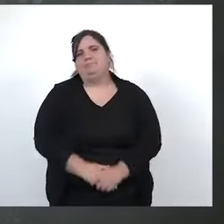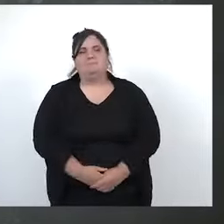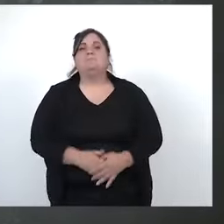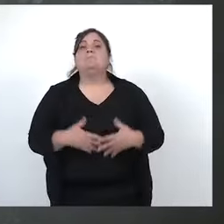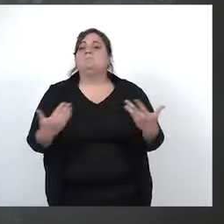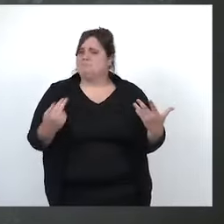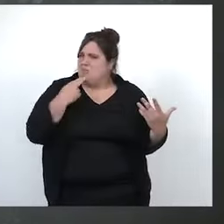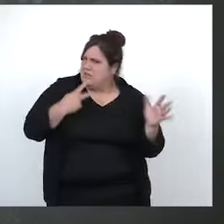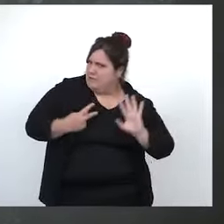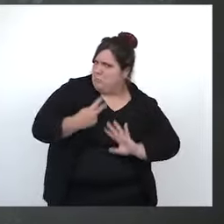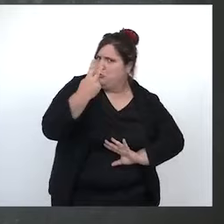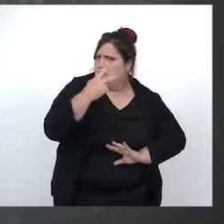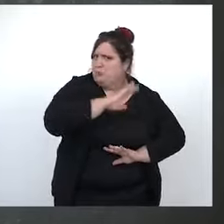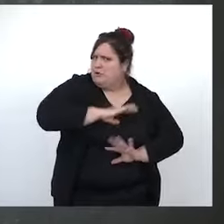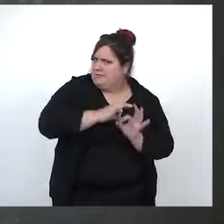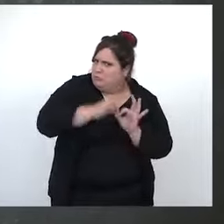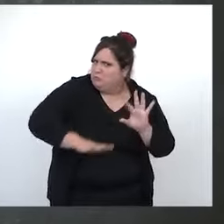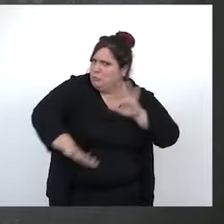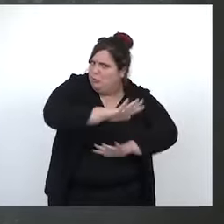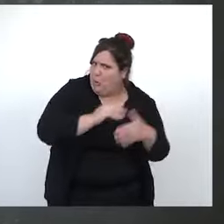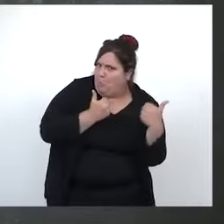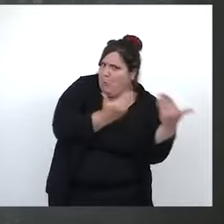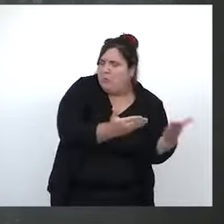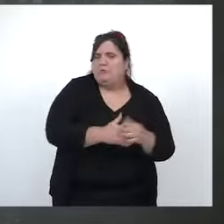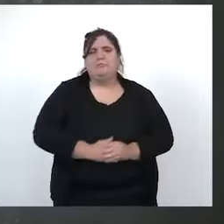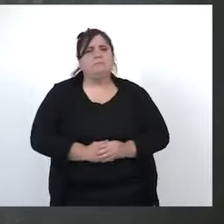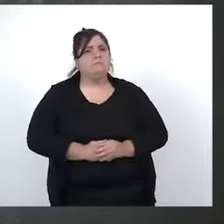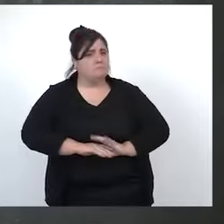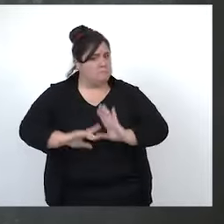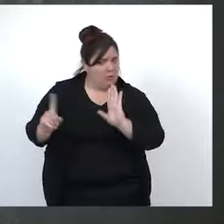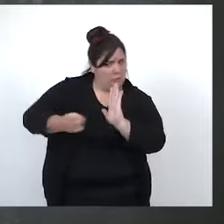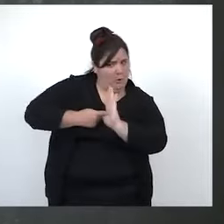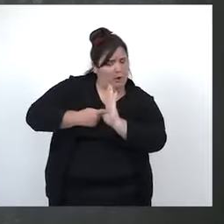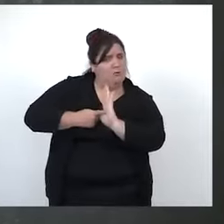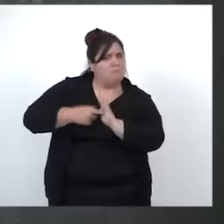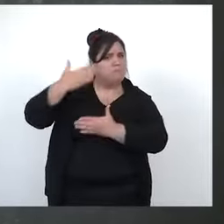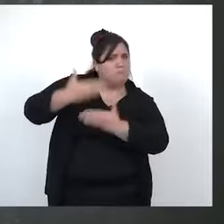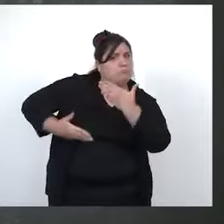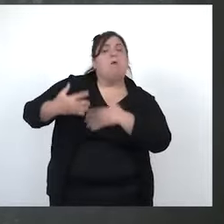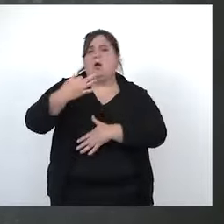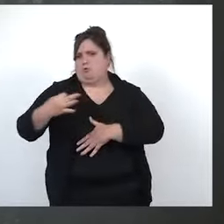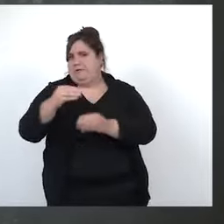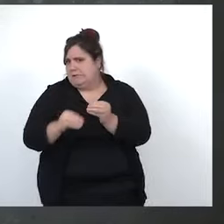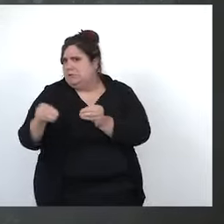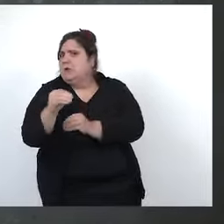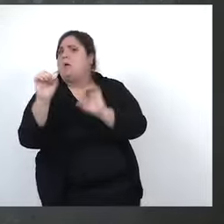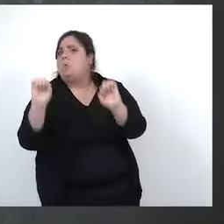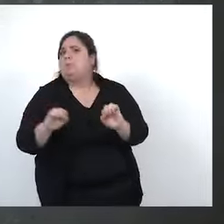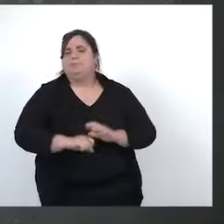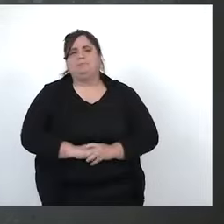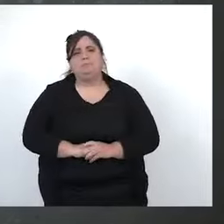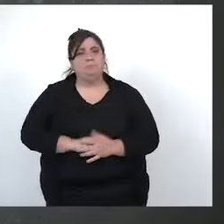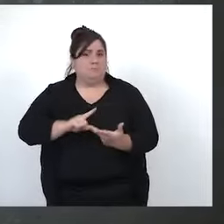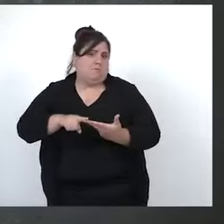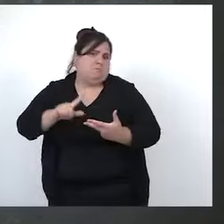Gains d'efficacité pour trouver des solutions, renouvellement systématique de certains droits, des moyens